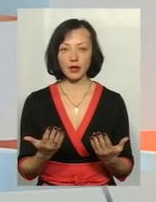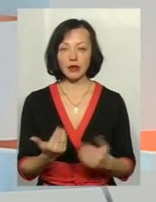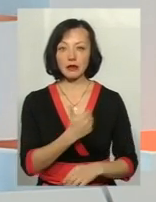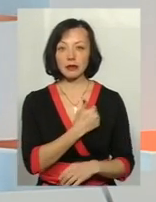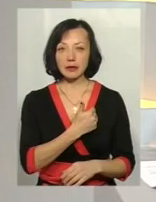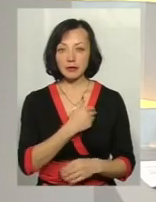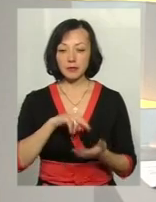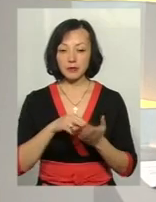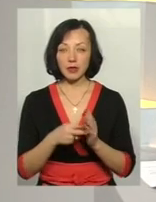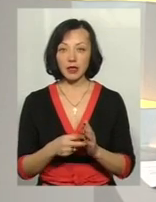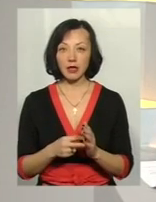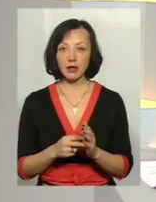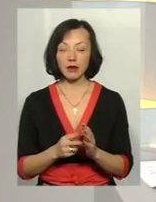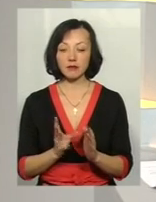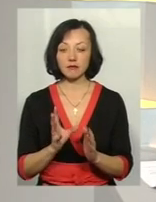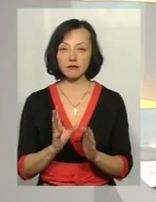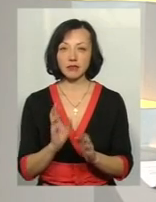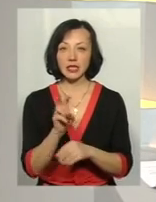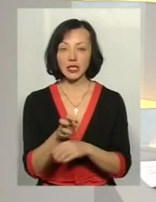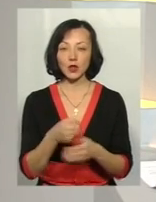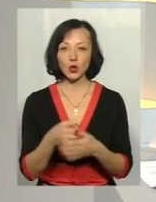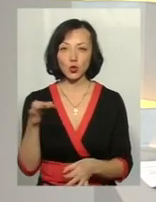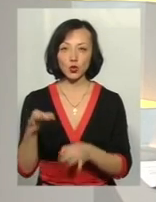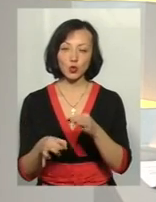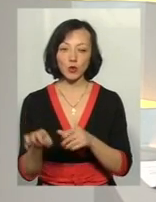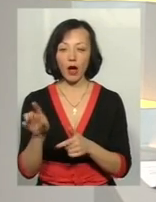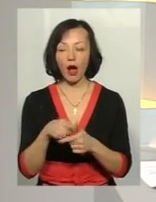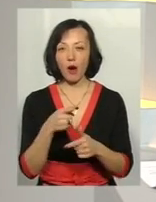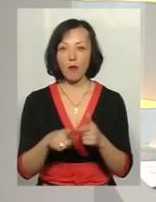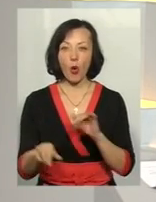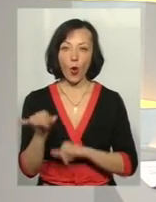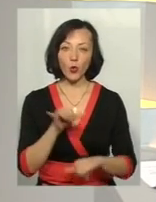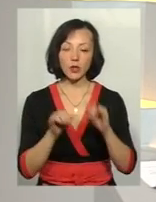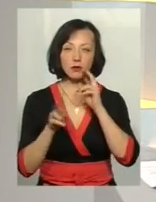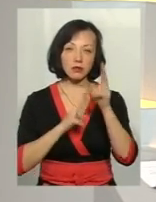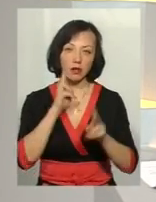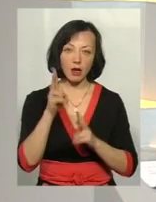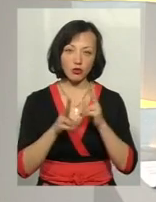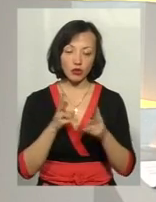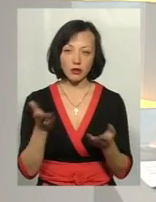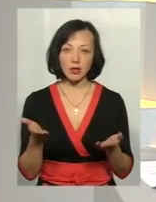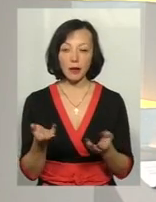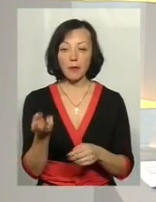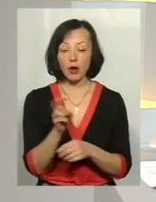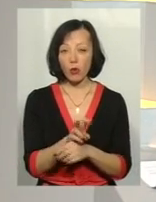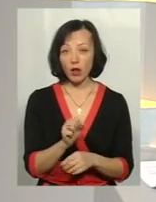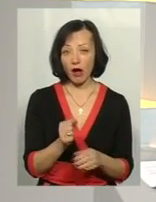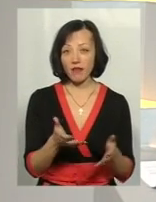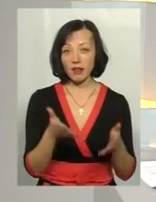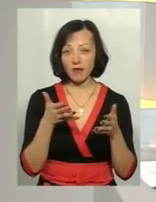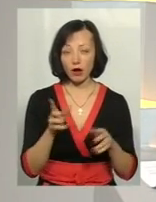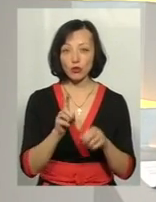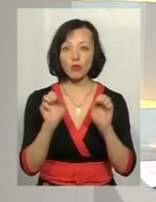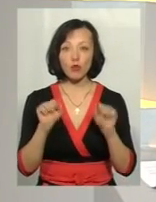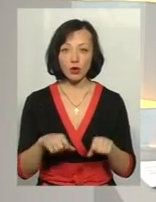йти до суду, або ж кудись скаржитись, негативно налаштована, приходить, а виявляється, що